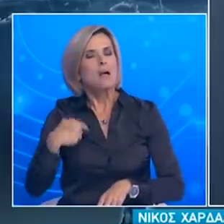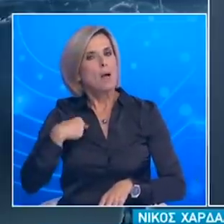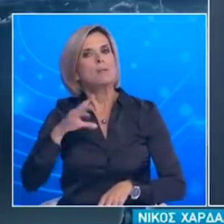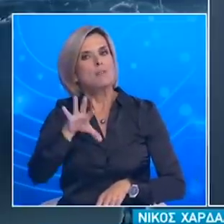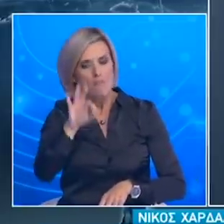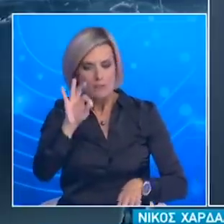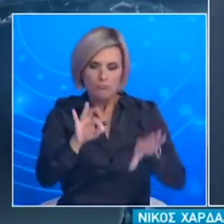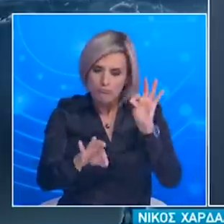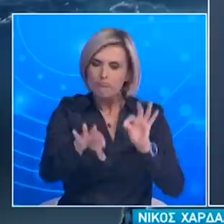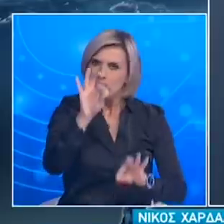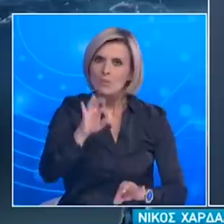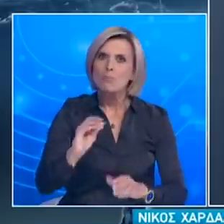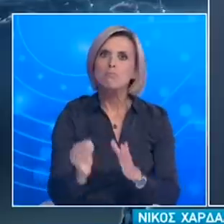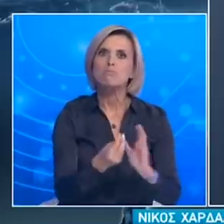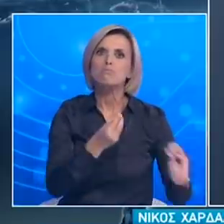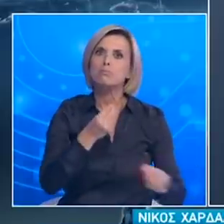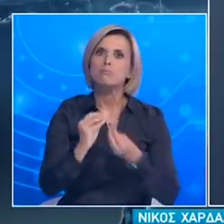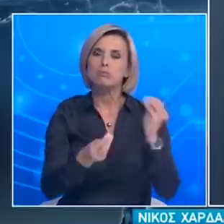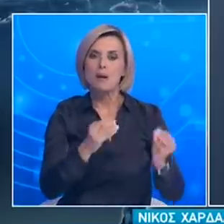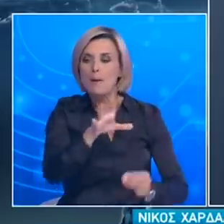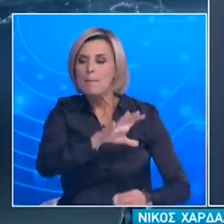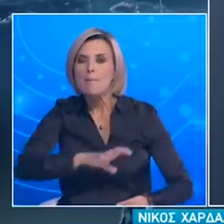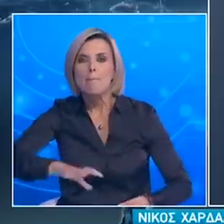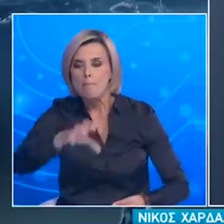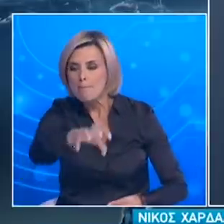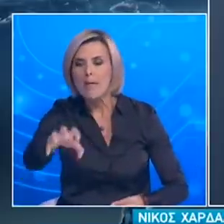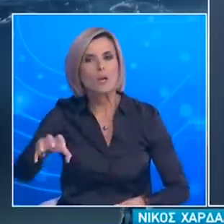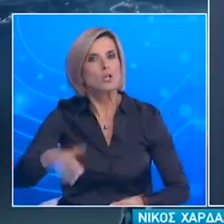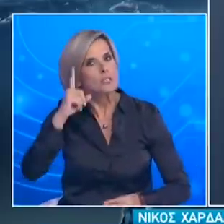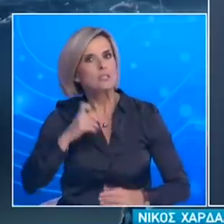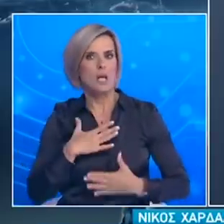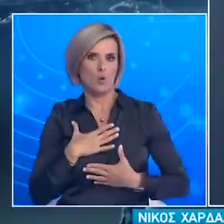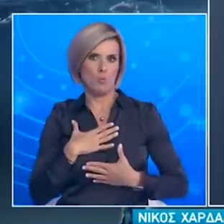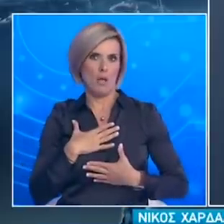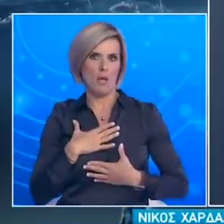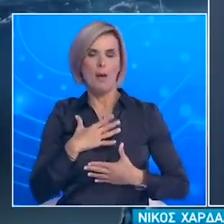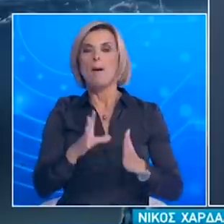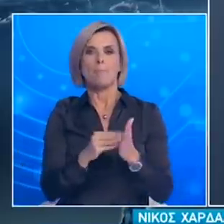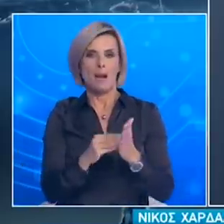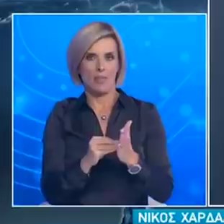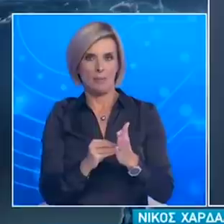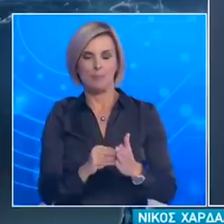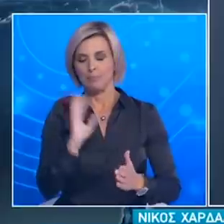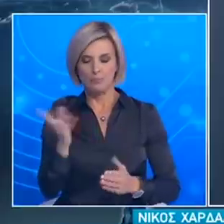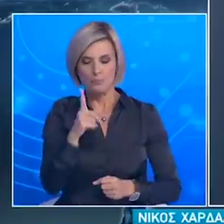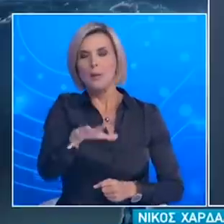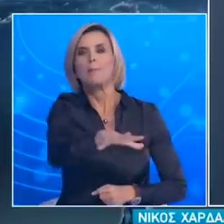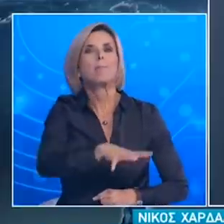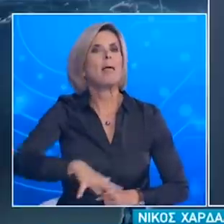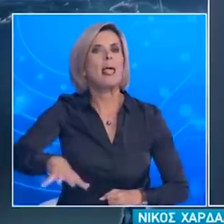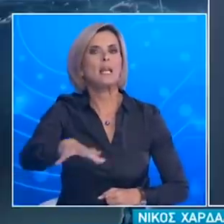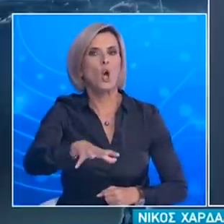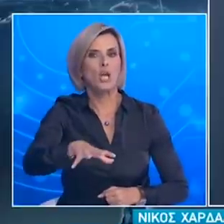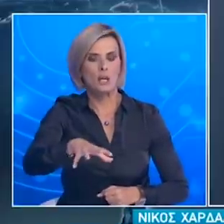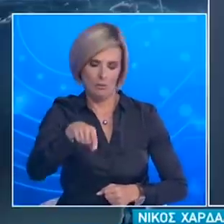βρίσκουμε σε περιφερειακές ενότητες η κάθε περιφερειακή ενότητα αποτελεί έναν κύκλο, να το πω πολύ απλά όταν αυτός ο κύκλος αρχίζει και